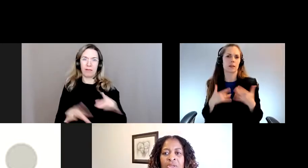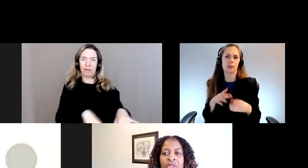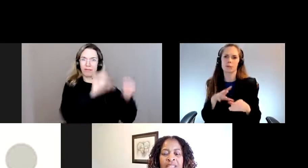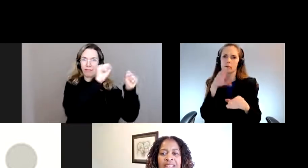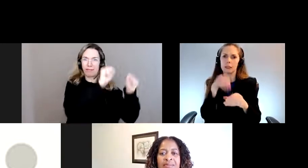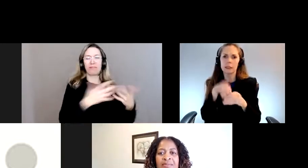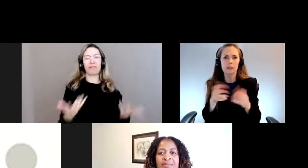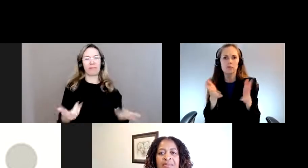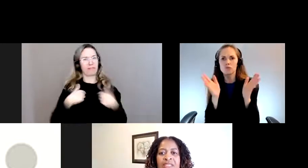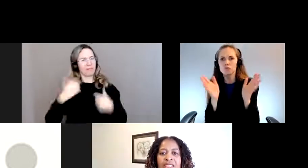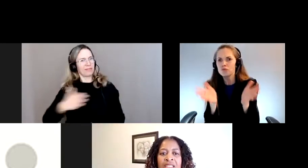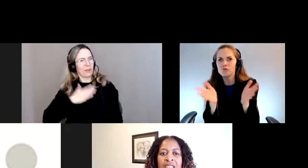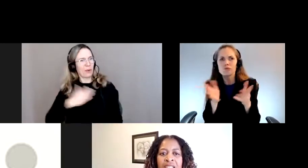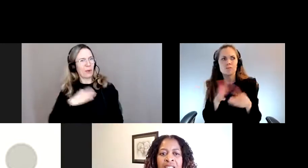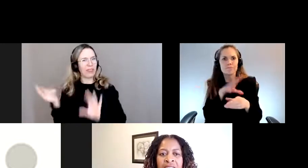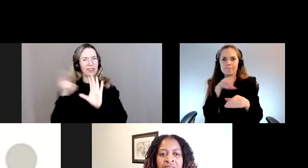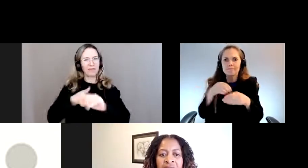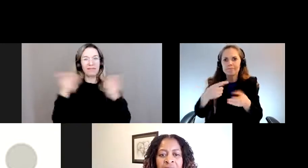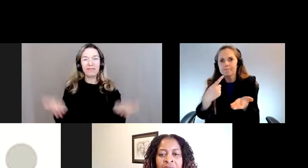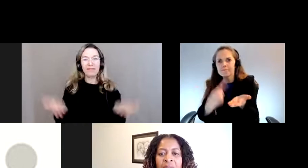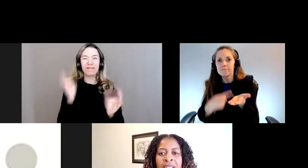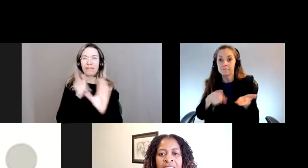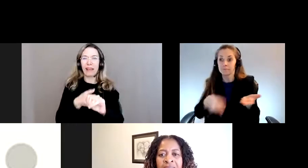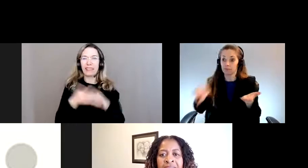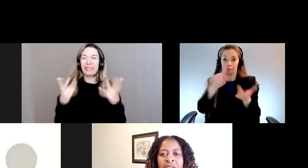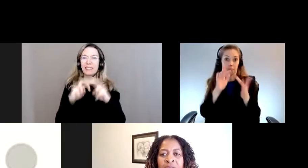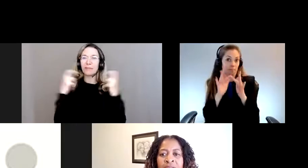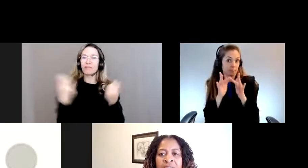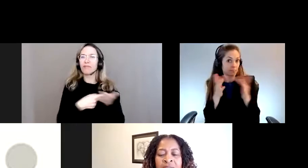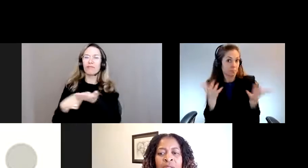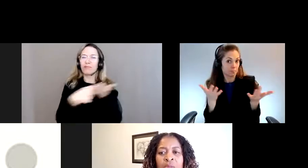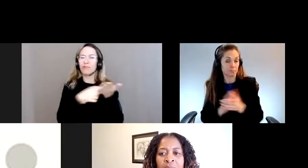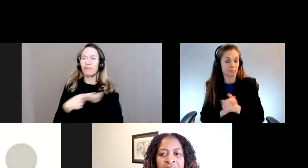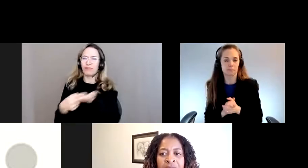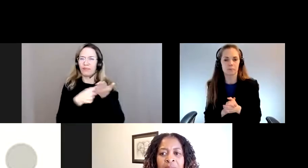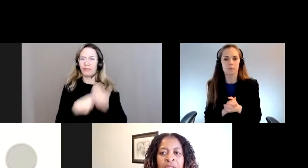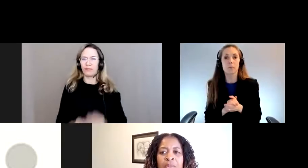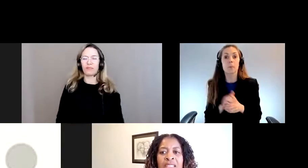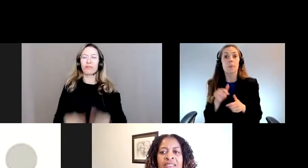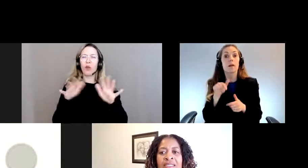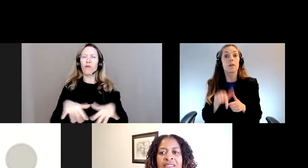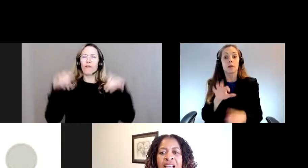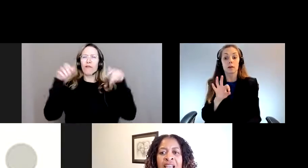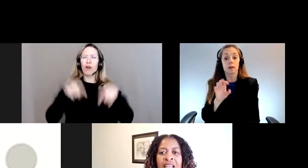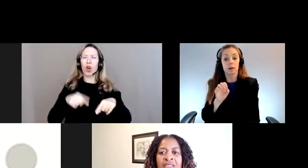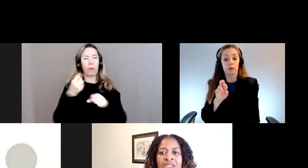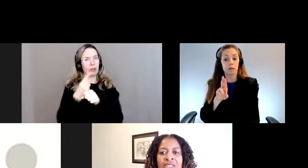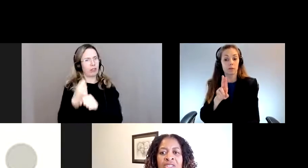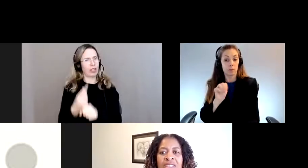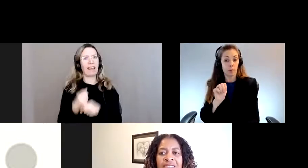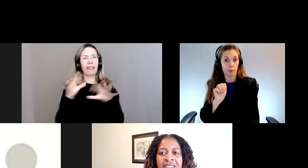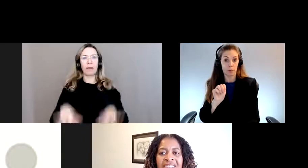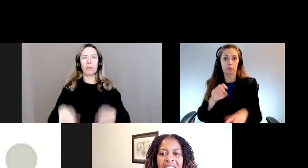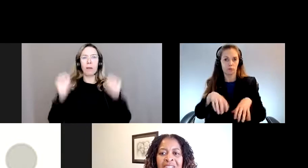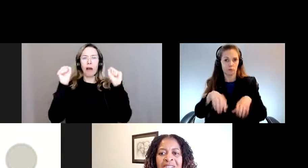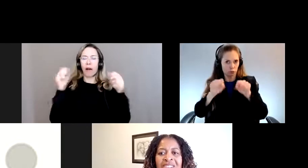Je suis ravie d'être ici pour participer à la conversation. Le forum est un événement annuel au